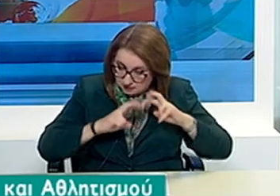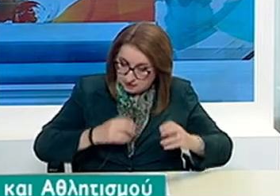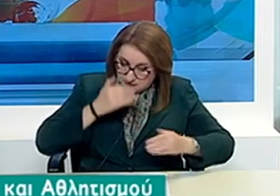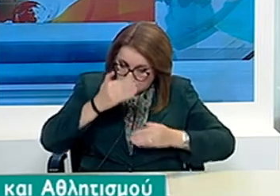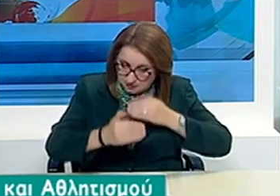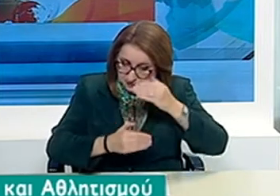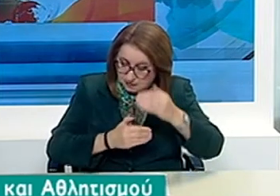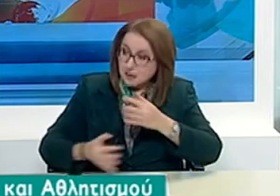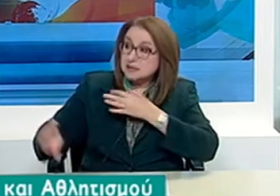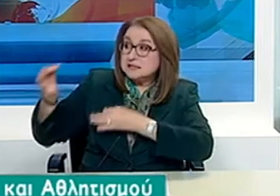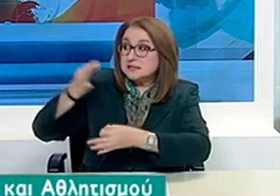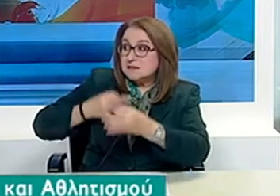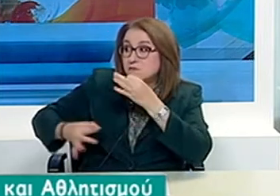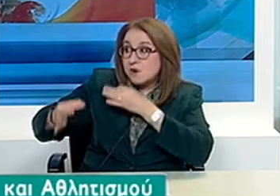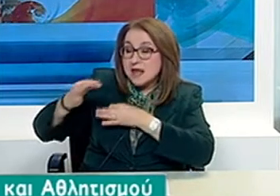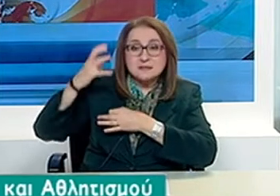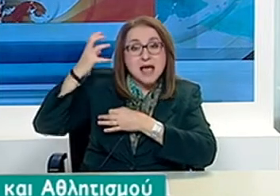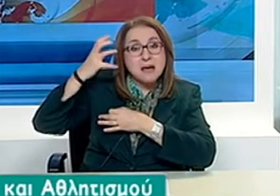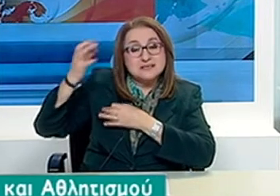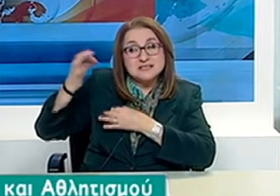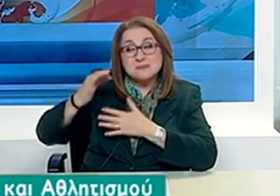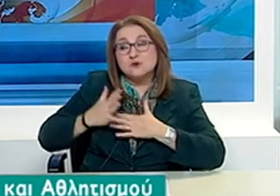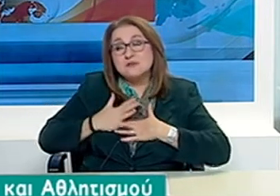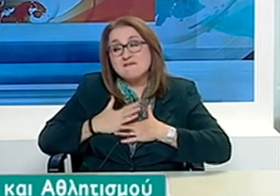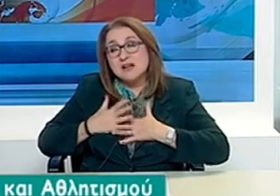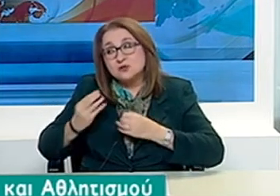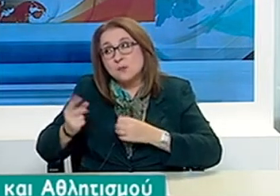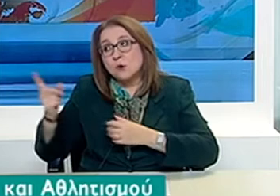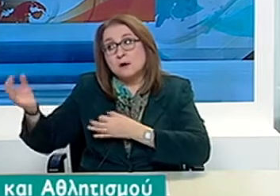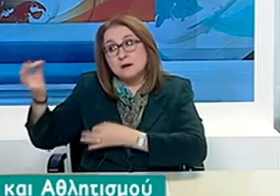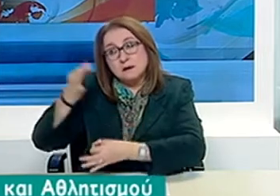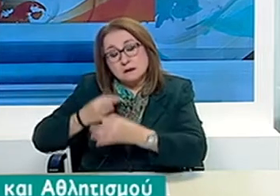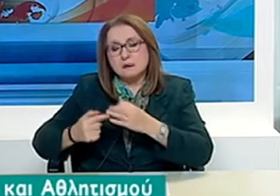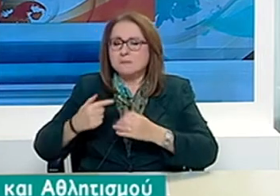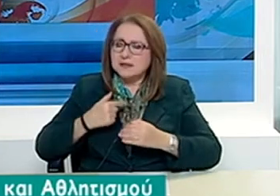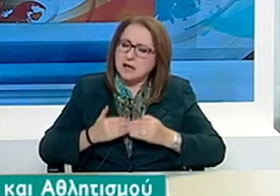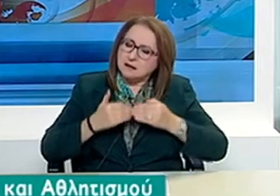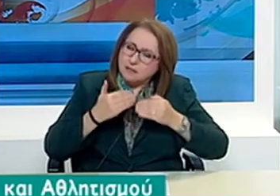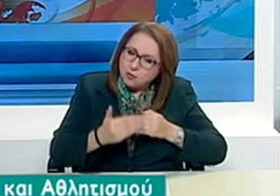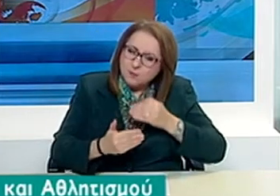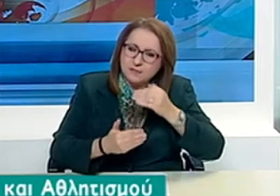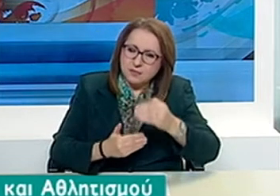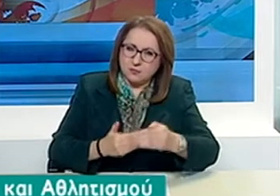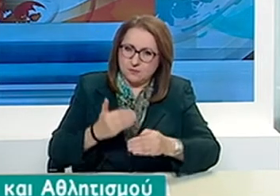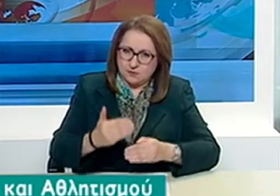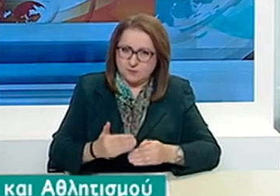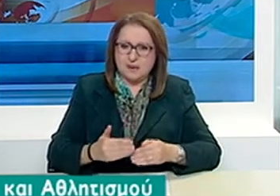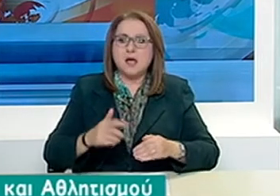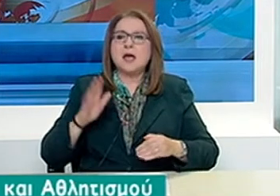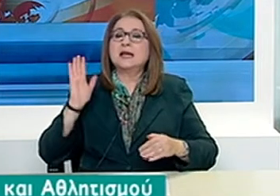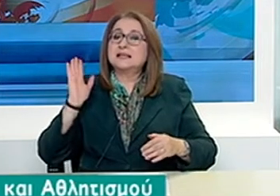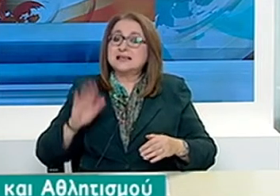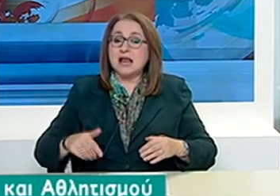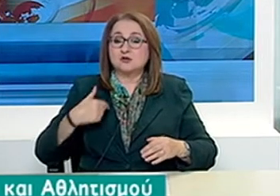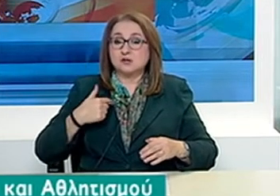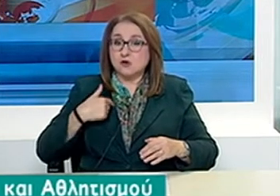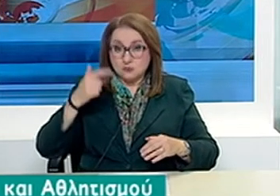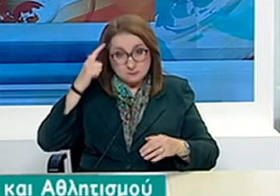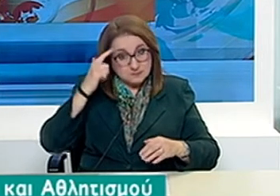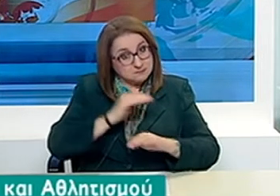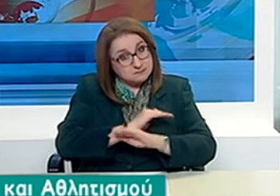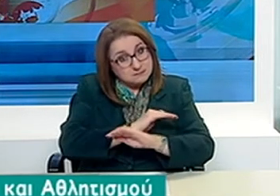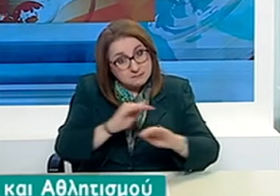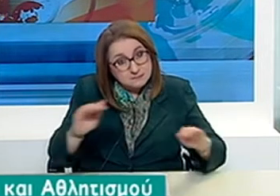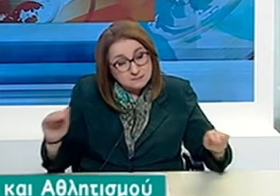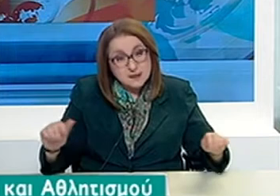των ειδικών επιστημόνων τους οποίους και ευχαριστούμε θερμά. Ολοκληρώντας υπενθυμίζω, τηρούμε απαρέγκλητα τα υγειονομικά πρωτόκουλα.